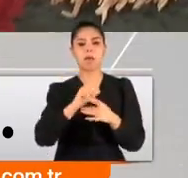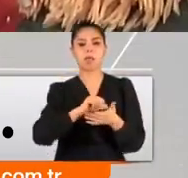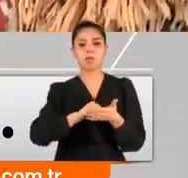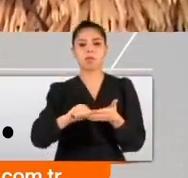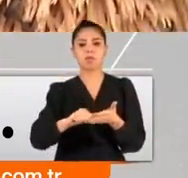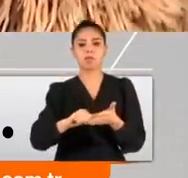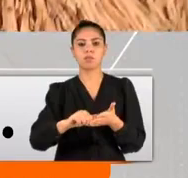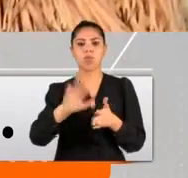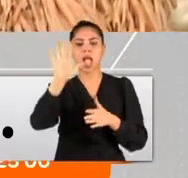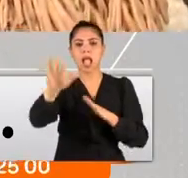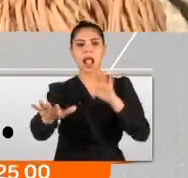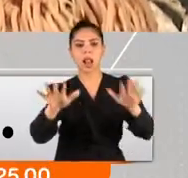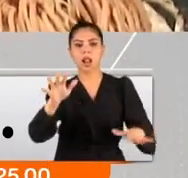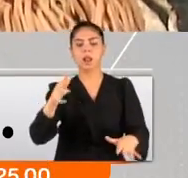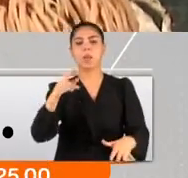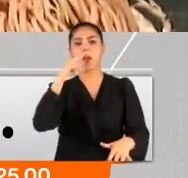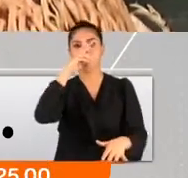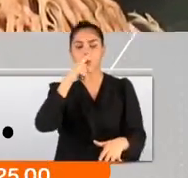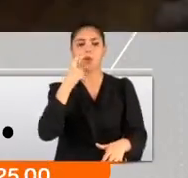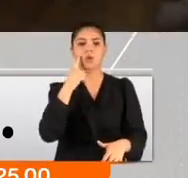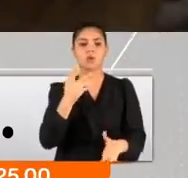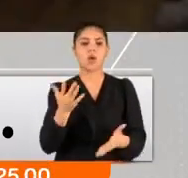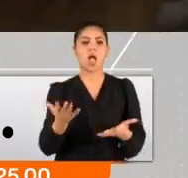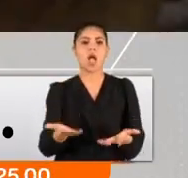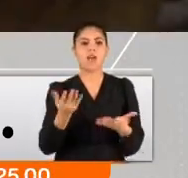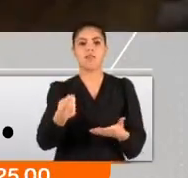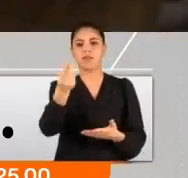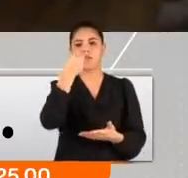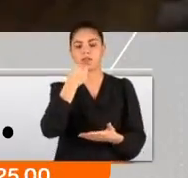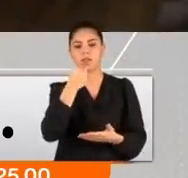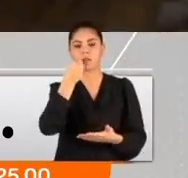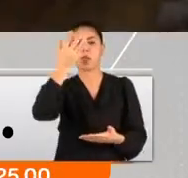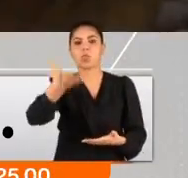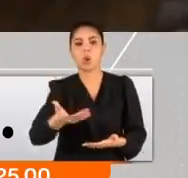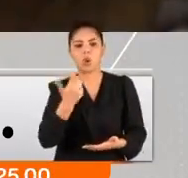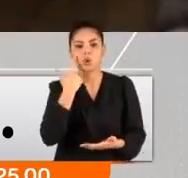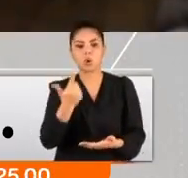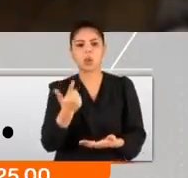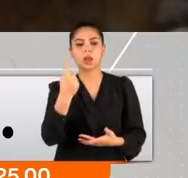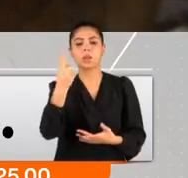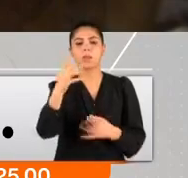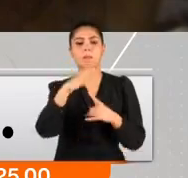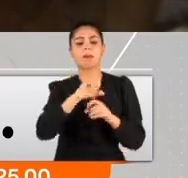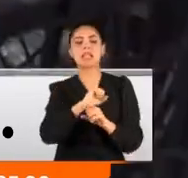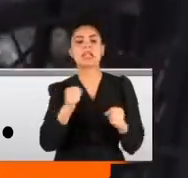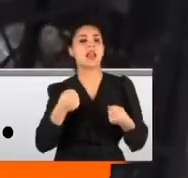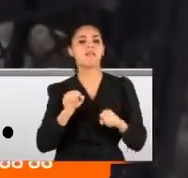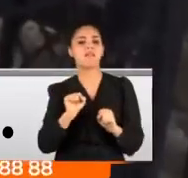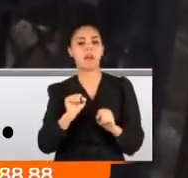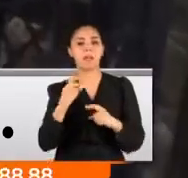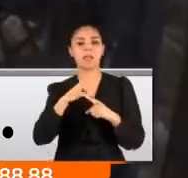ellemekle, koklamakla, hafif çiğneyip tükürmek şartıyla hiçbir mantar zarar vermez.